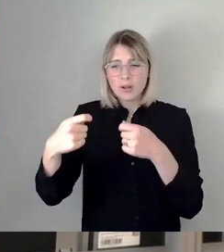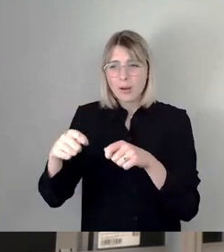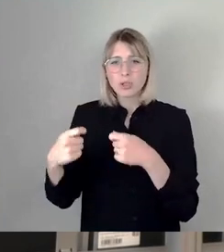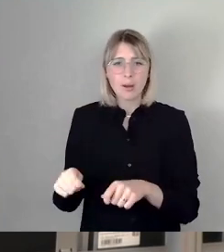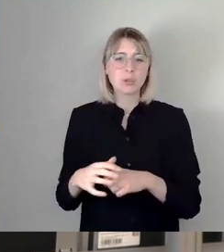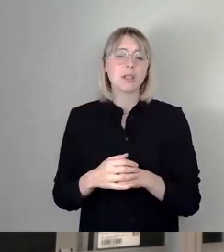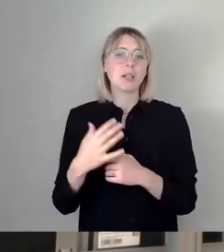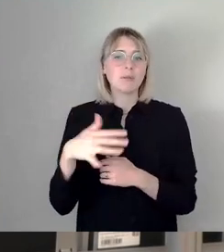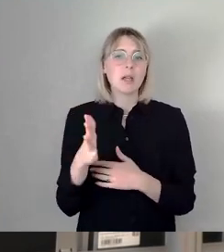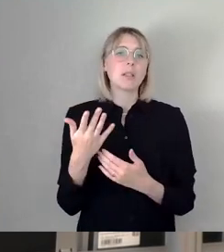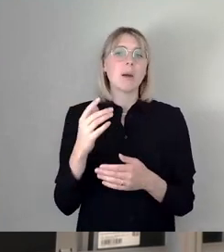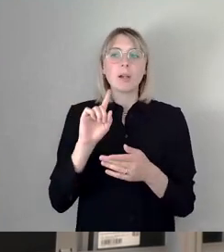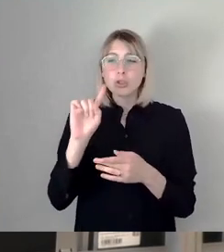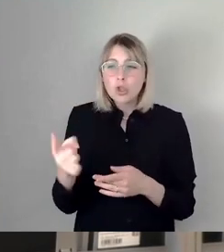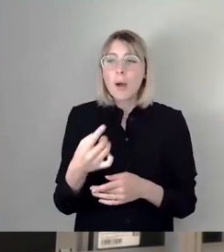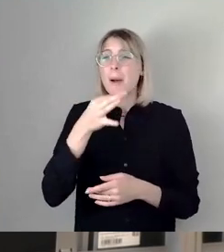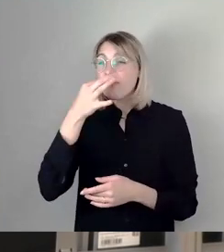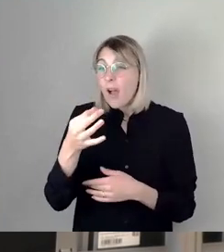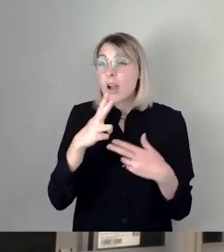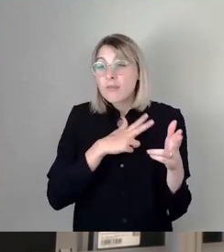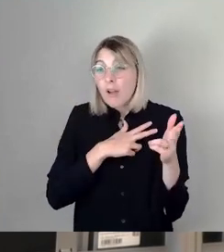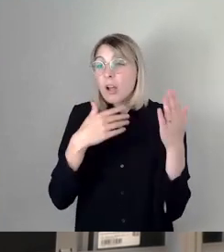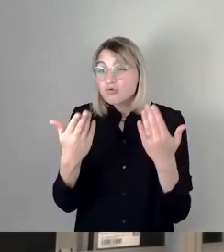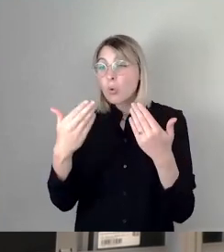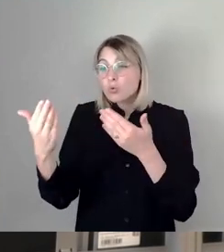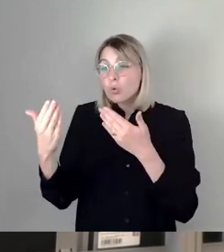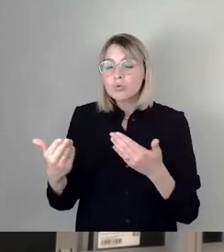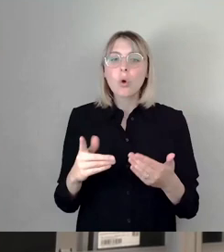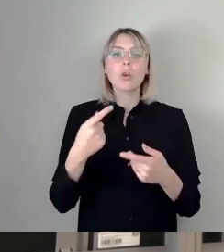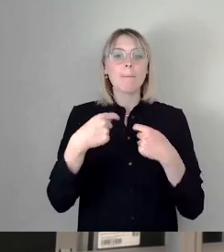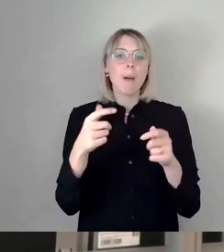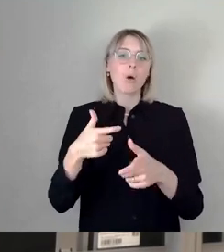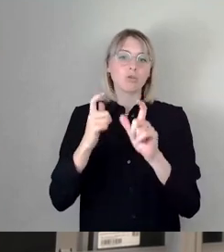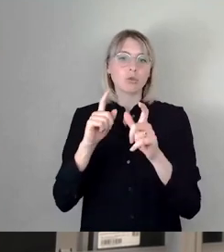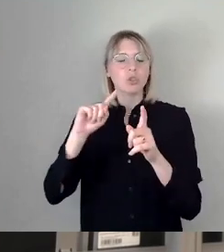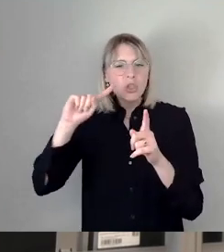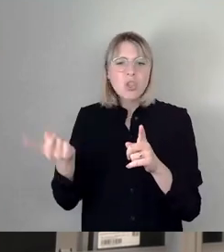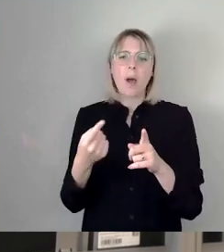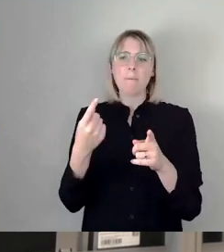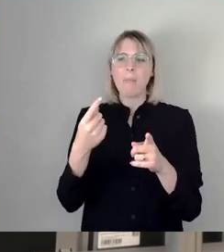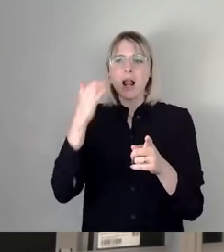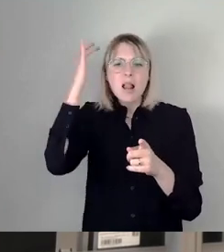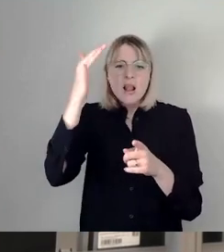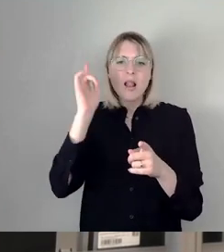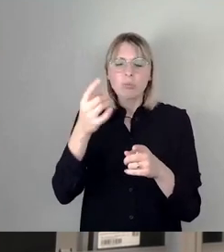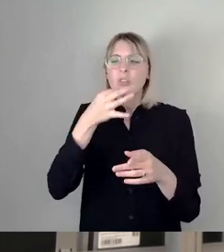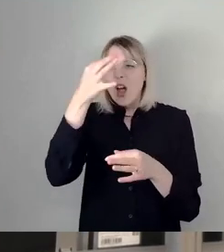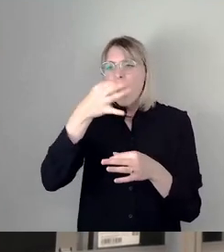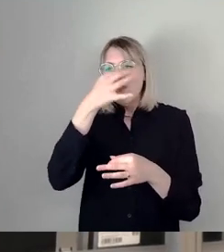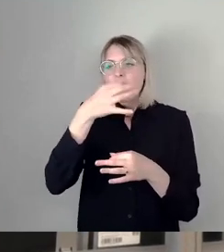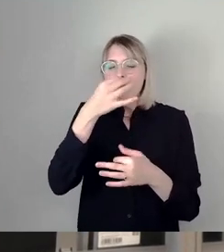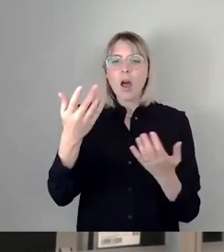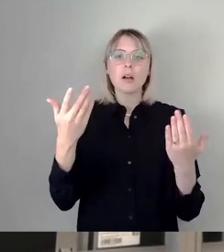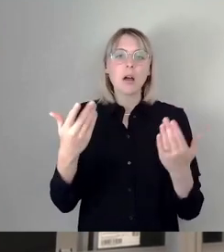stellen muss und die uns im Bauausschuss mit, sage ich mal, sehr speziellen